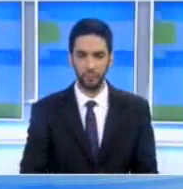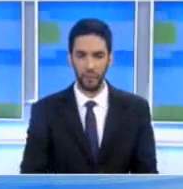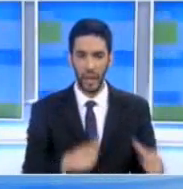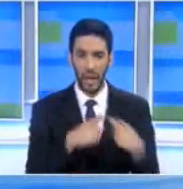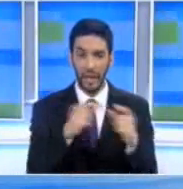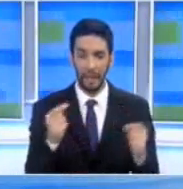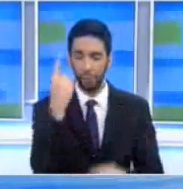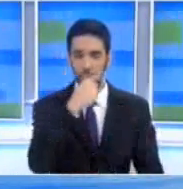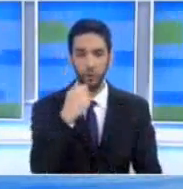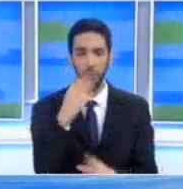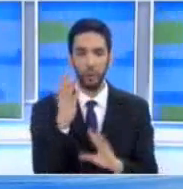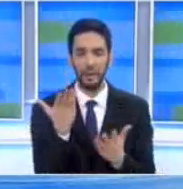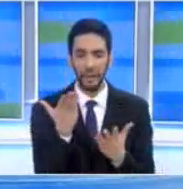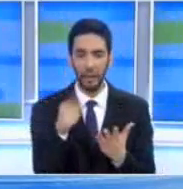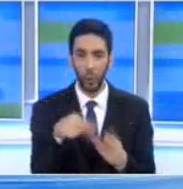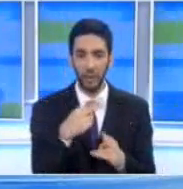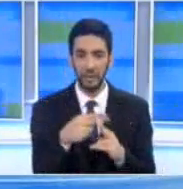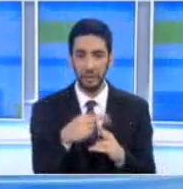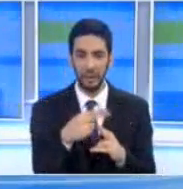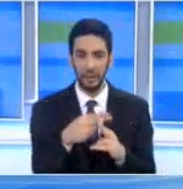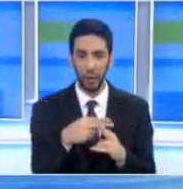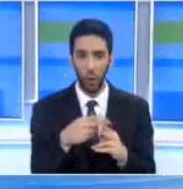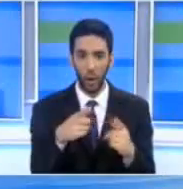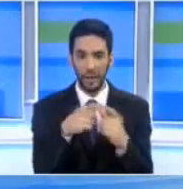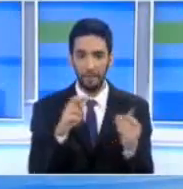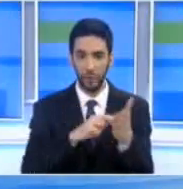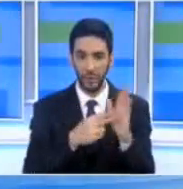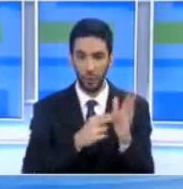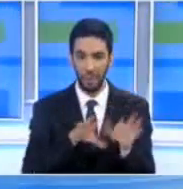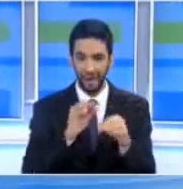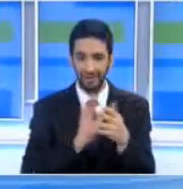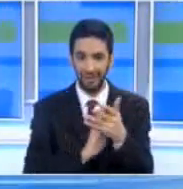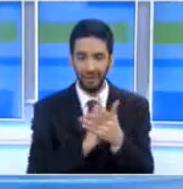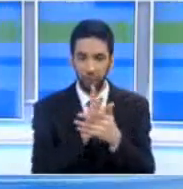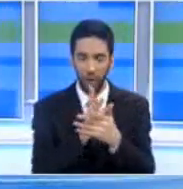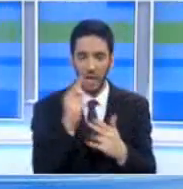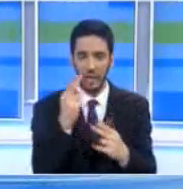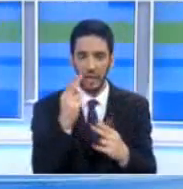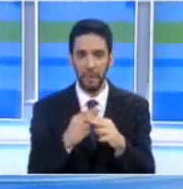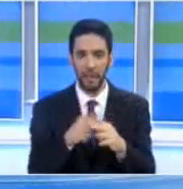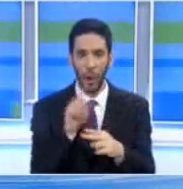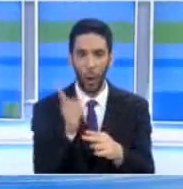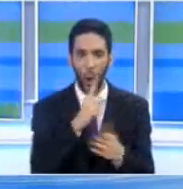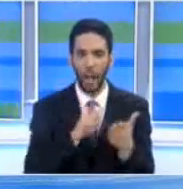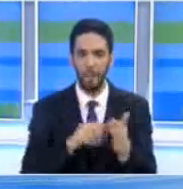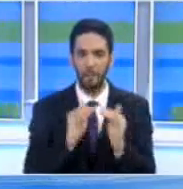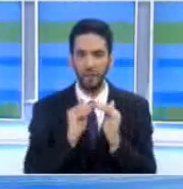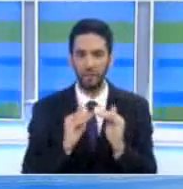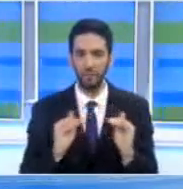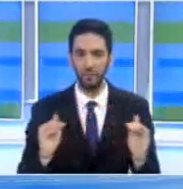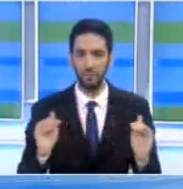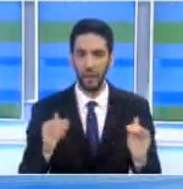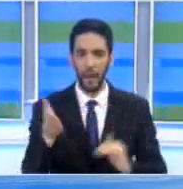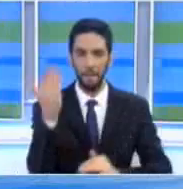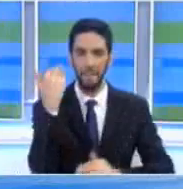εκπέμπει η Κύπρος σε μια πάρα πολύ κρίσιμη στιγμή για την κυπριακή οικονομία πώς είναι δυνατόν οι κυβερνήσεις του